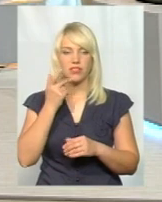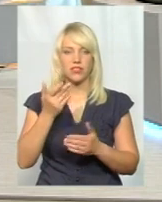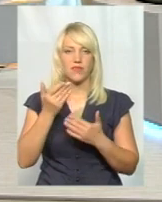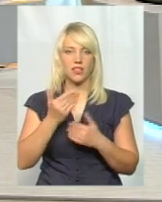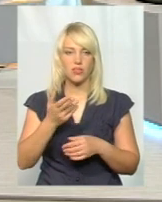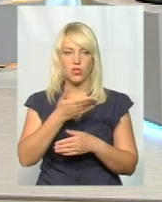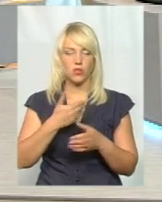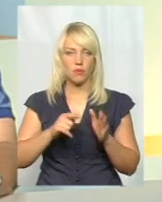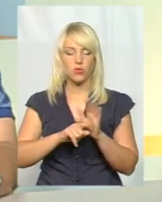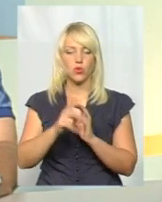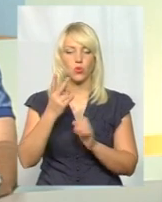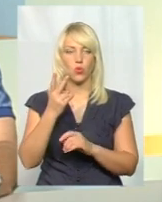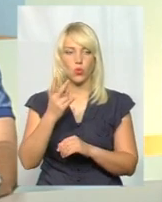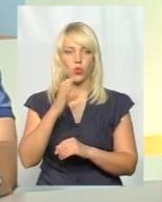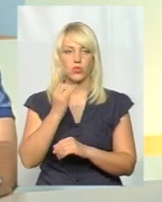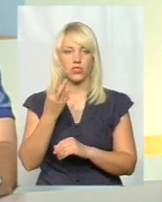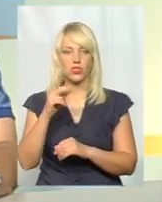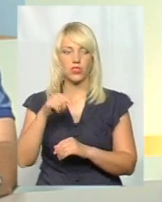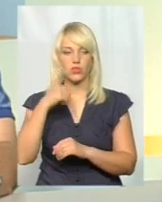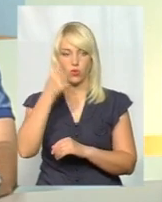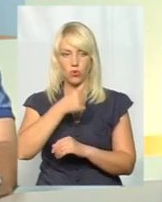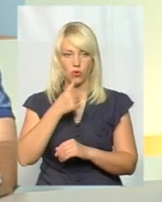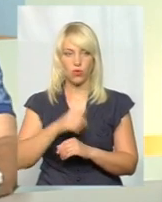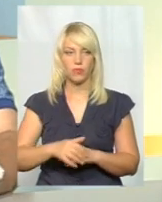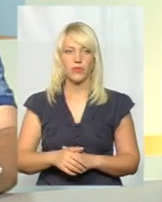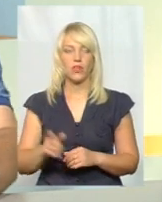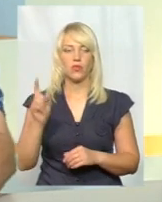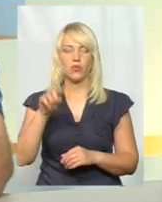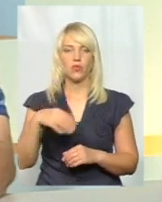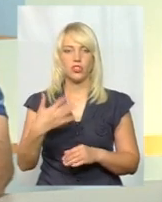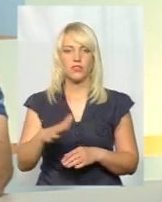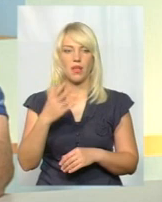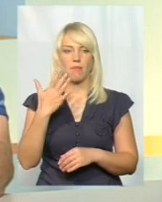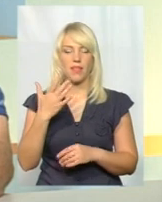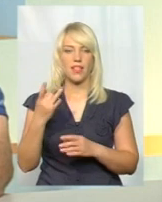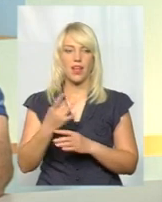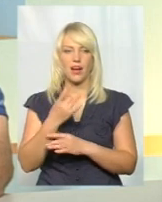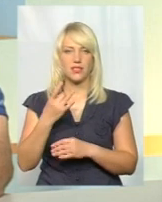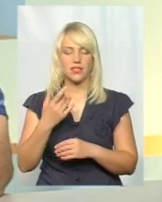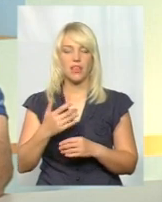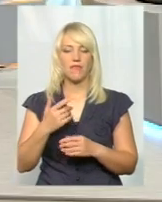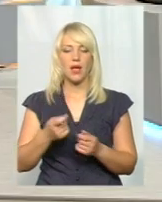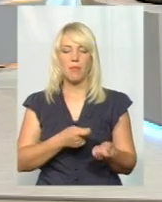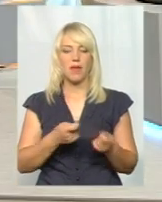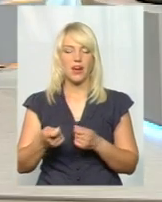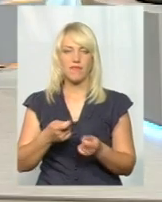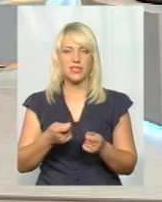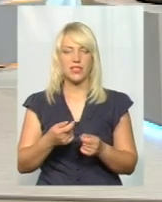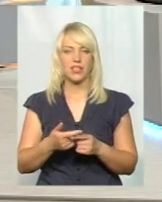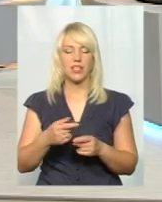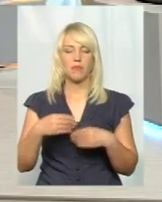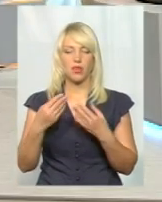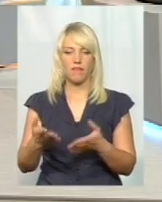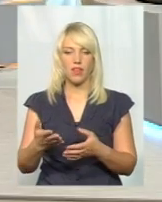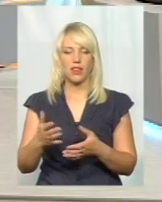з 2 січня цього року. До речі, вже 5 разів перевізники подавали розрахунки і 5 разів ми їх